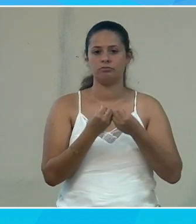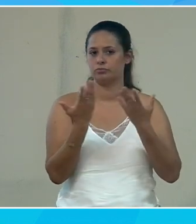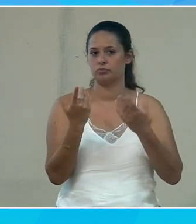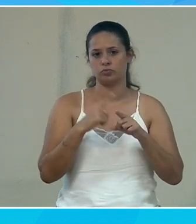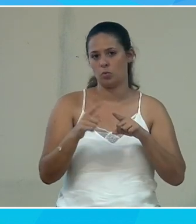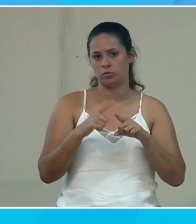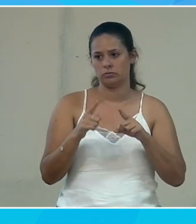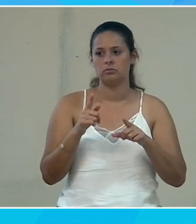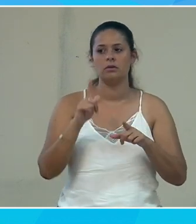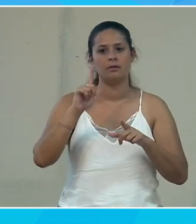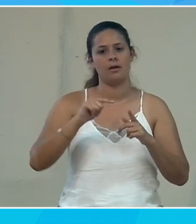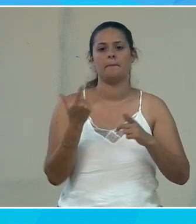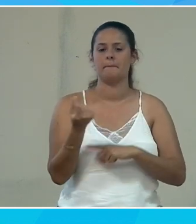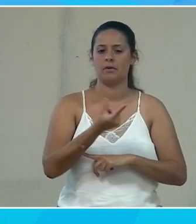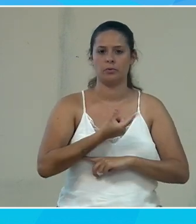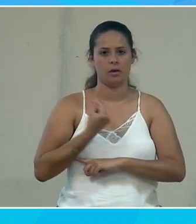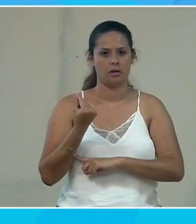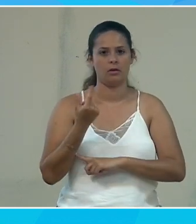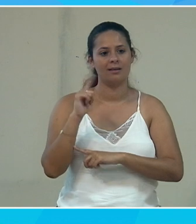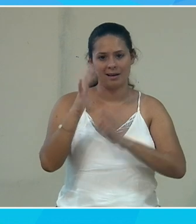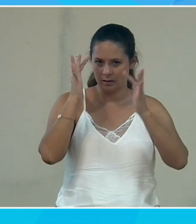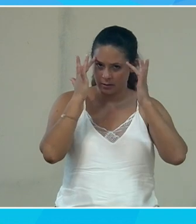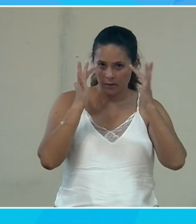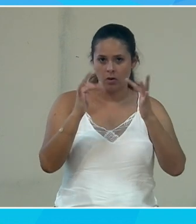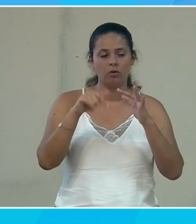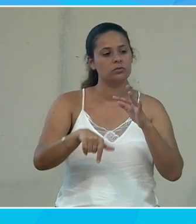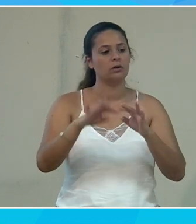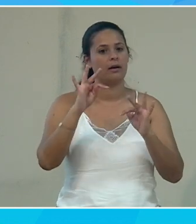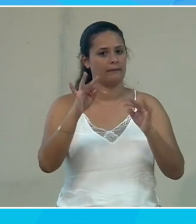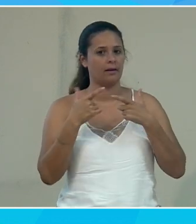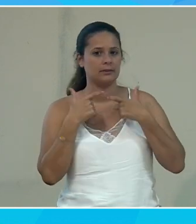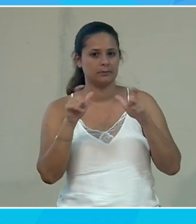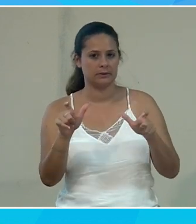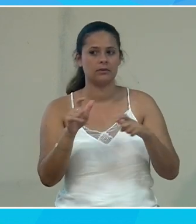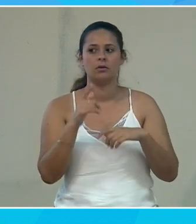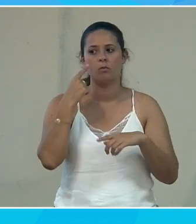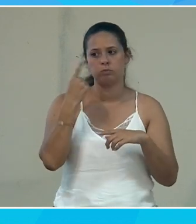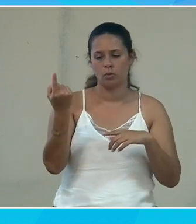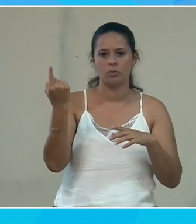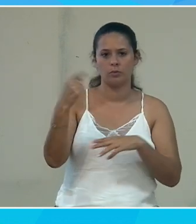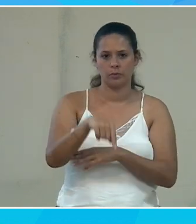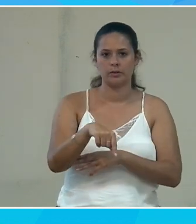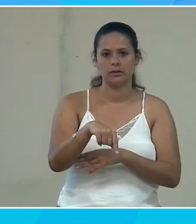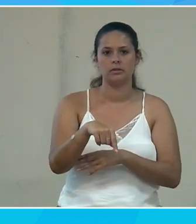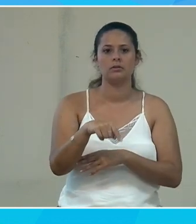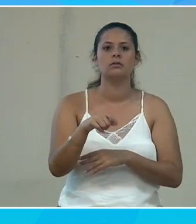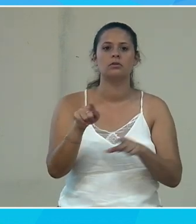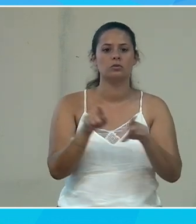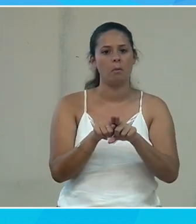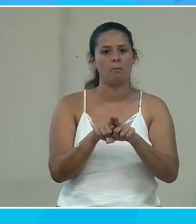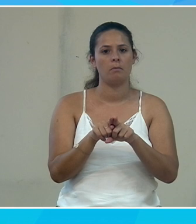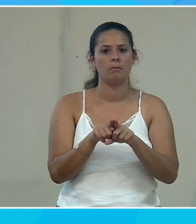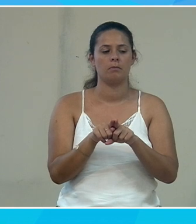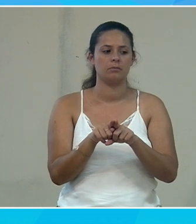choses donc on a des partenaires qui ont une expertise en fait en accessibilité pour venir quelque part